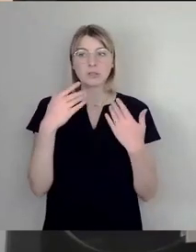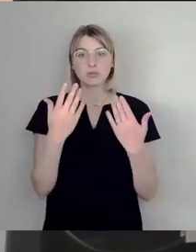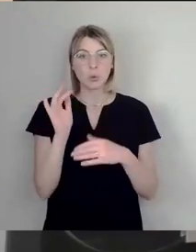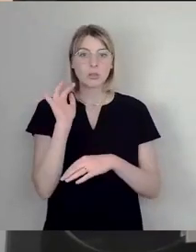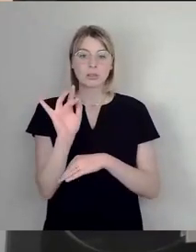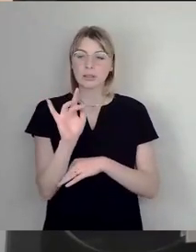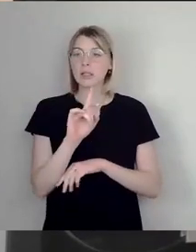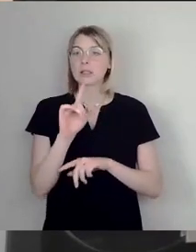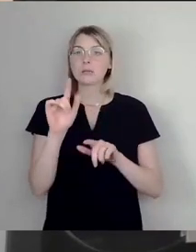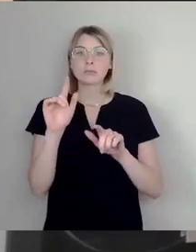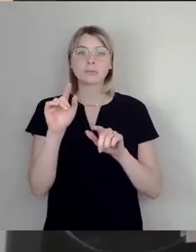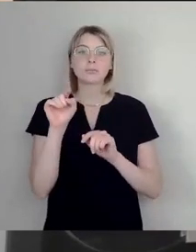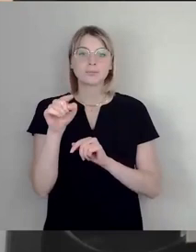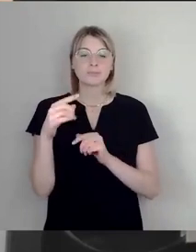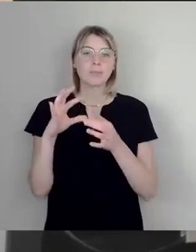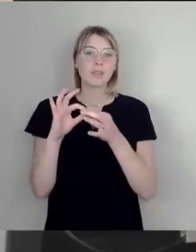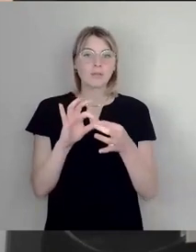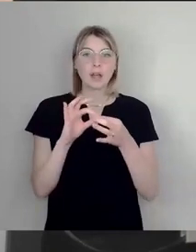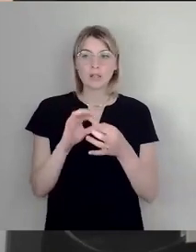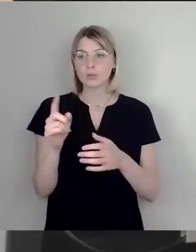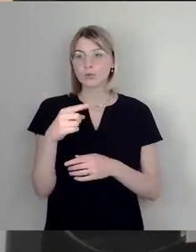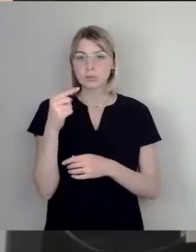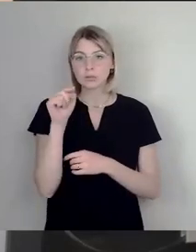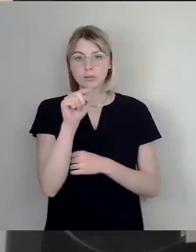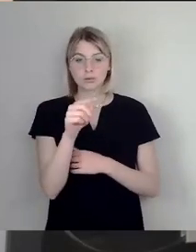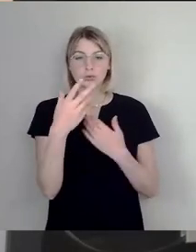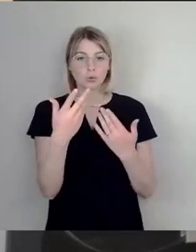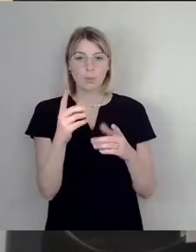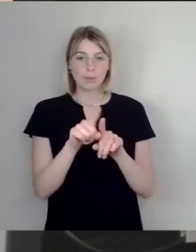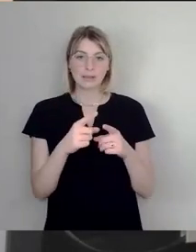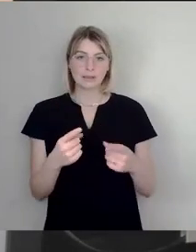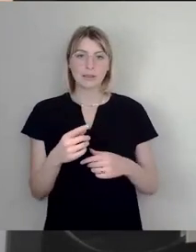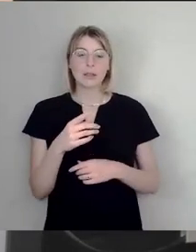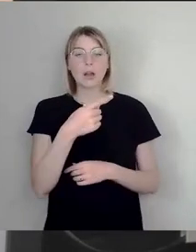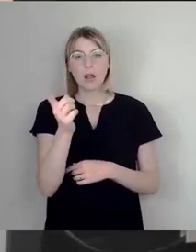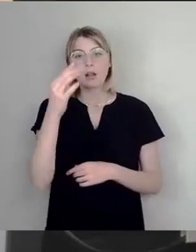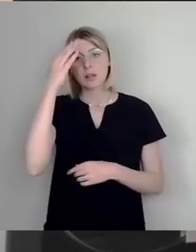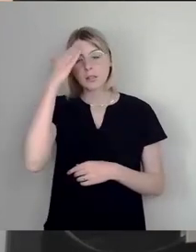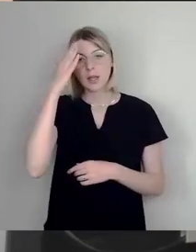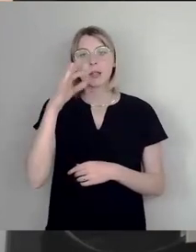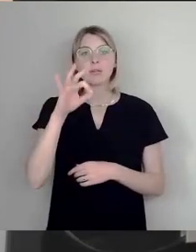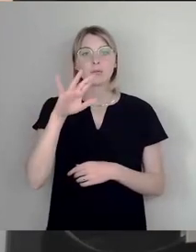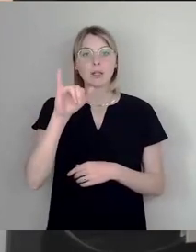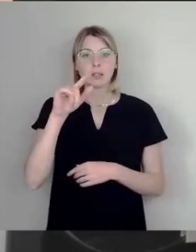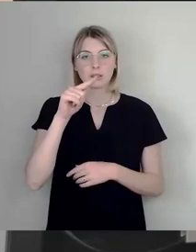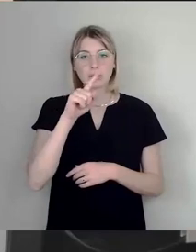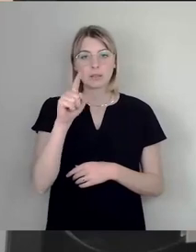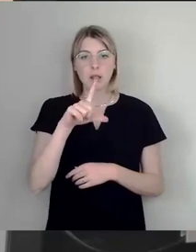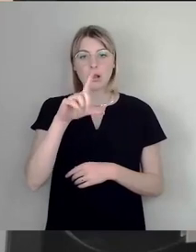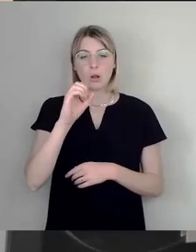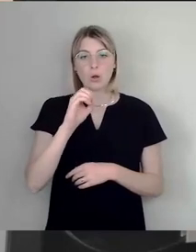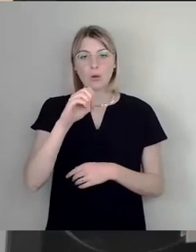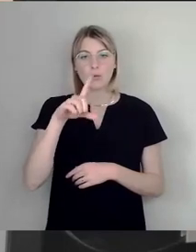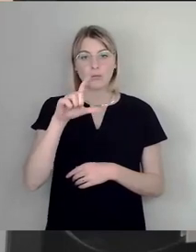an den Verhältnissen zuließ. Sie kennen alle natürlich Fritz Löffler, den Dresdner Kunsthistoriker. Es gibt ein Buch über